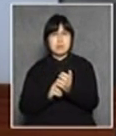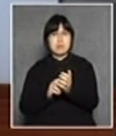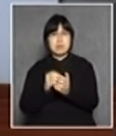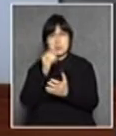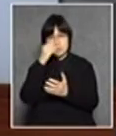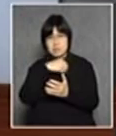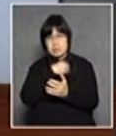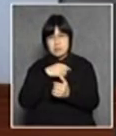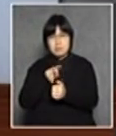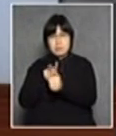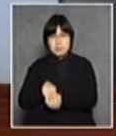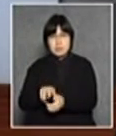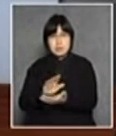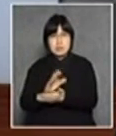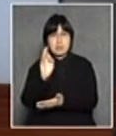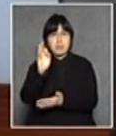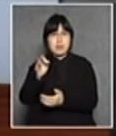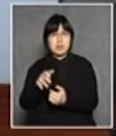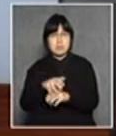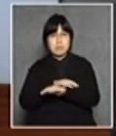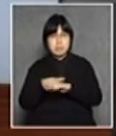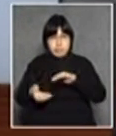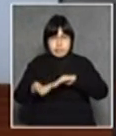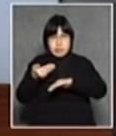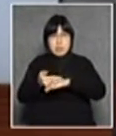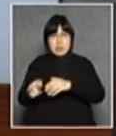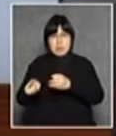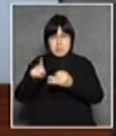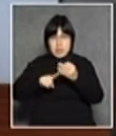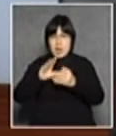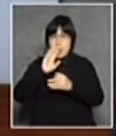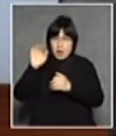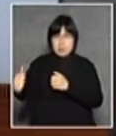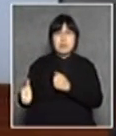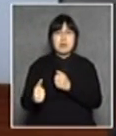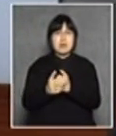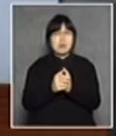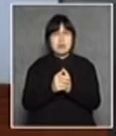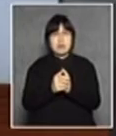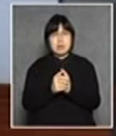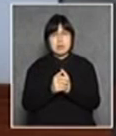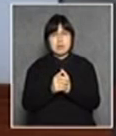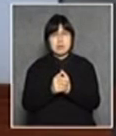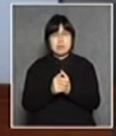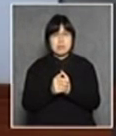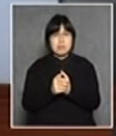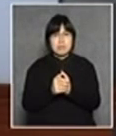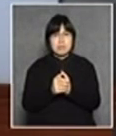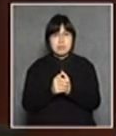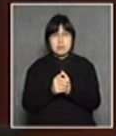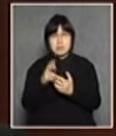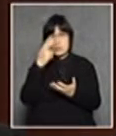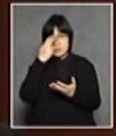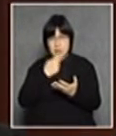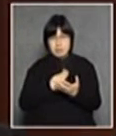然後才撒友介紹我跟平反加里略原來是對的主席太悲